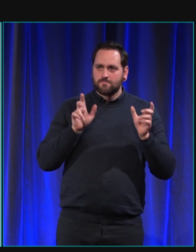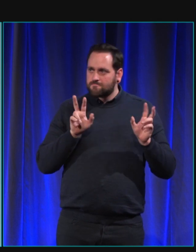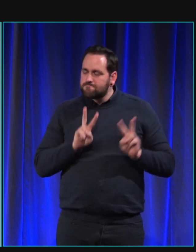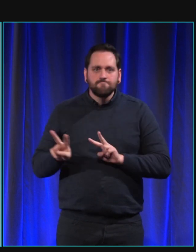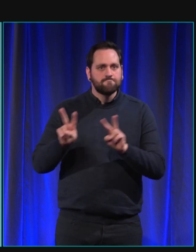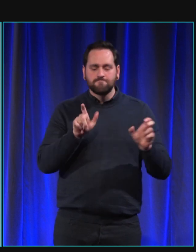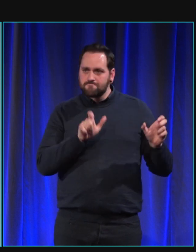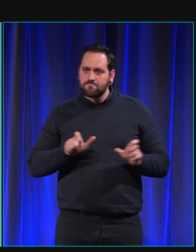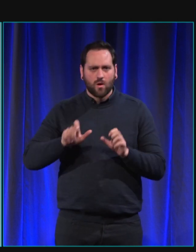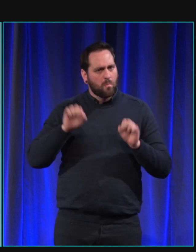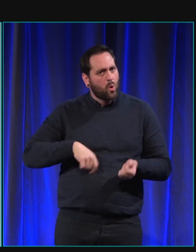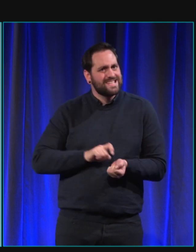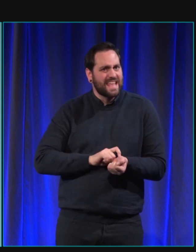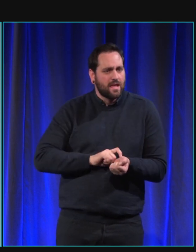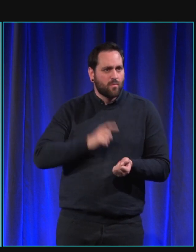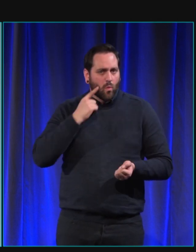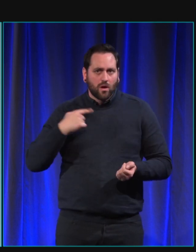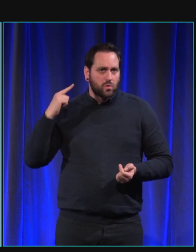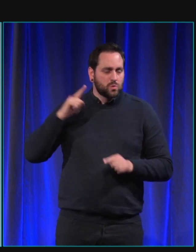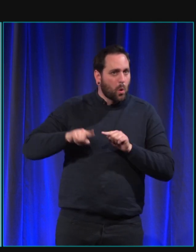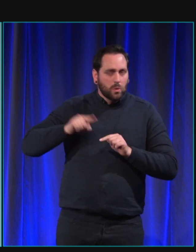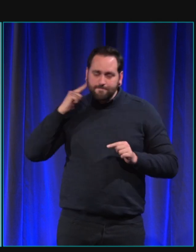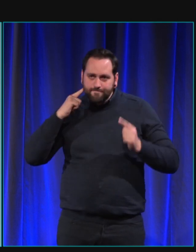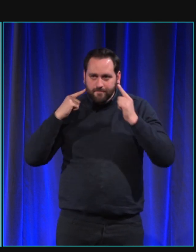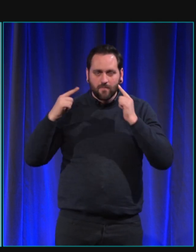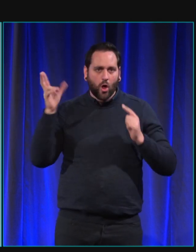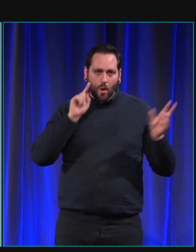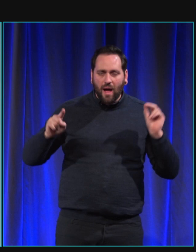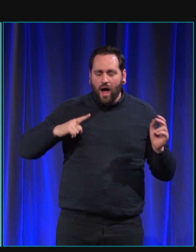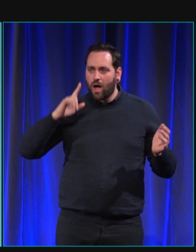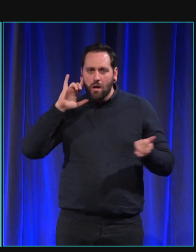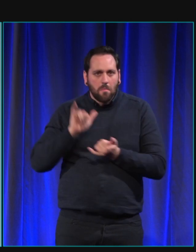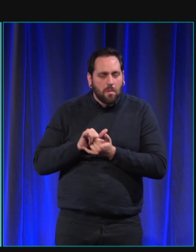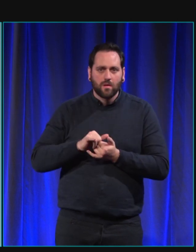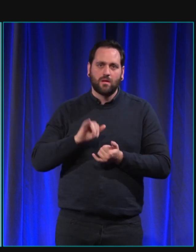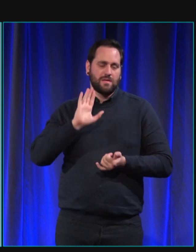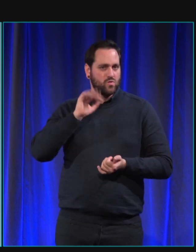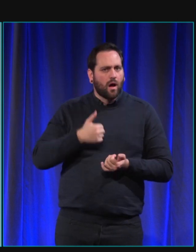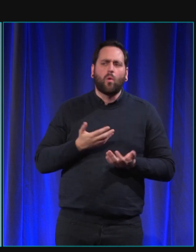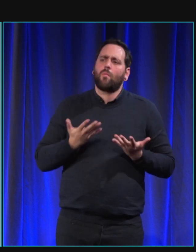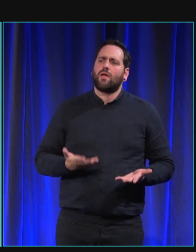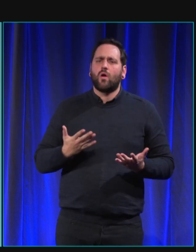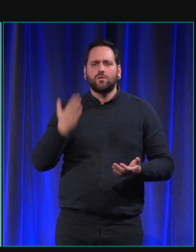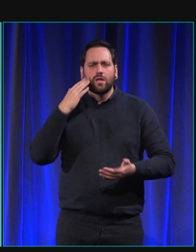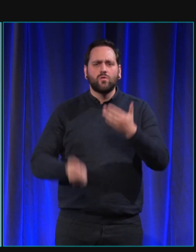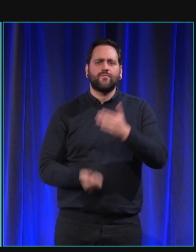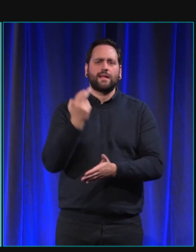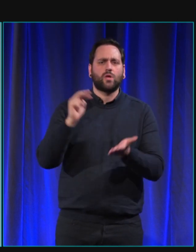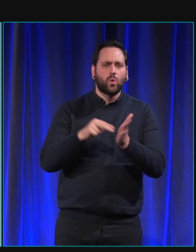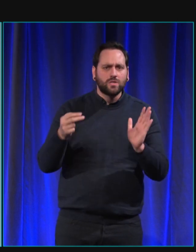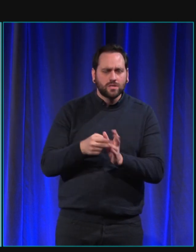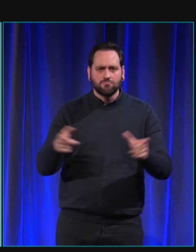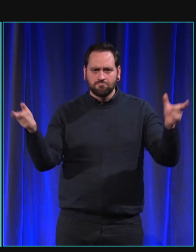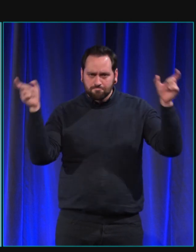Ils n'entendent pas tout ce qui les entoure. La technologie aujourd'hui permet, avec les appareils auditifs, les impants